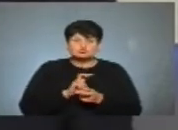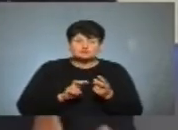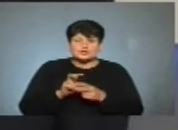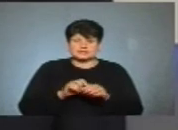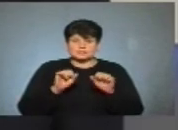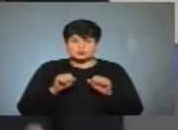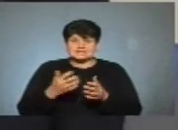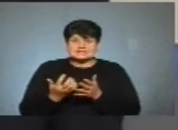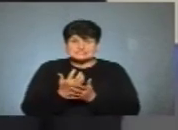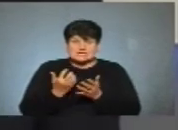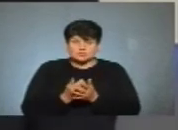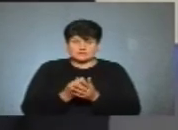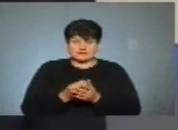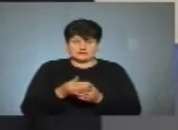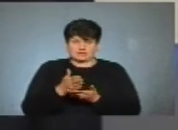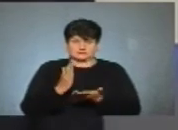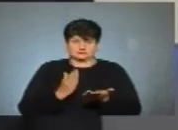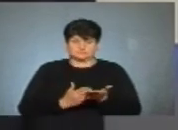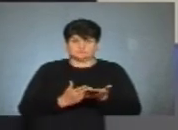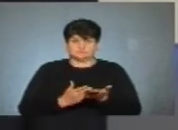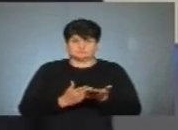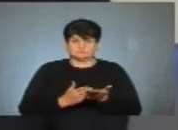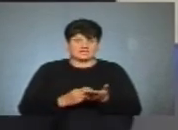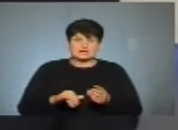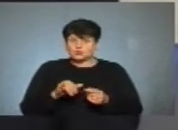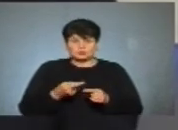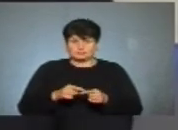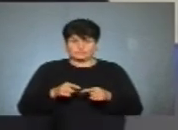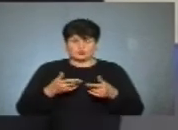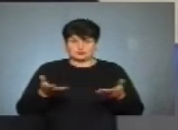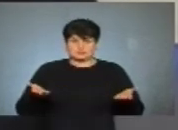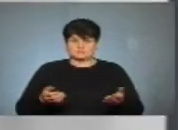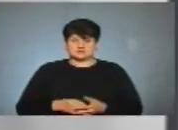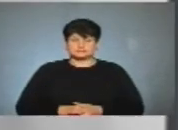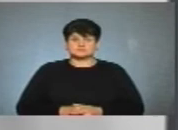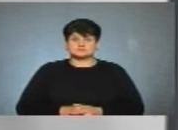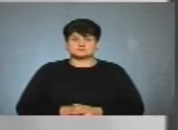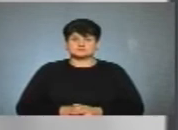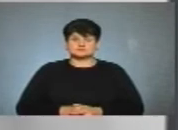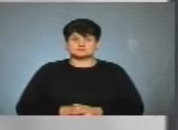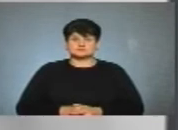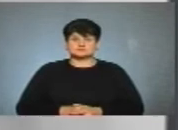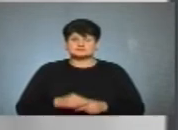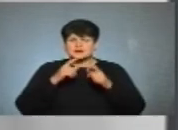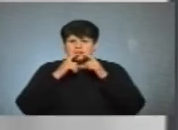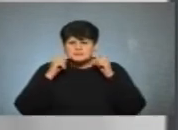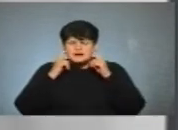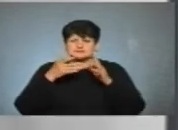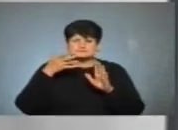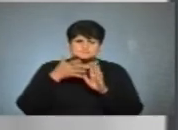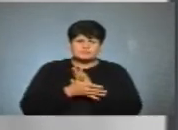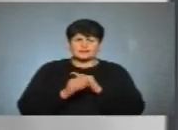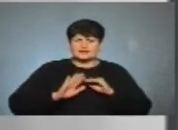можливість заробити на кусок хліба. І нікуди ми від того не дінемося. Маски, я зрозумію,